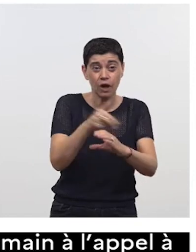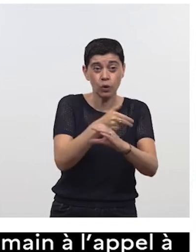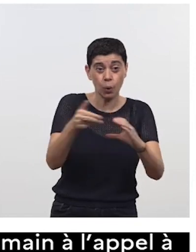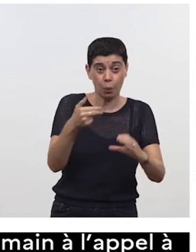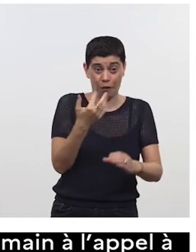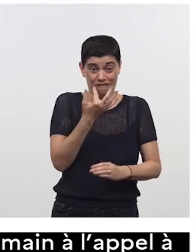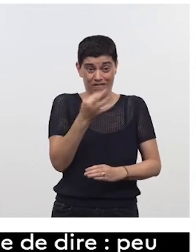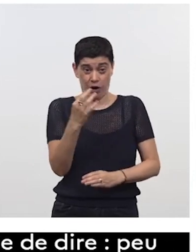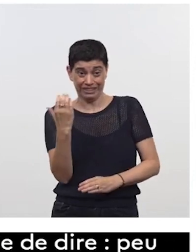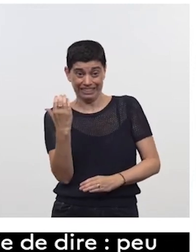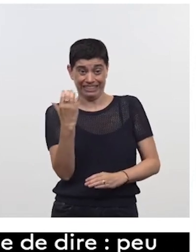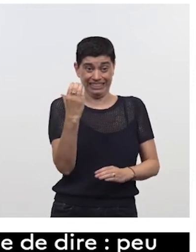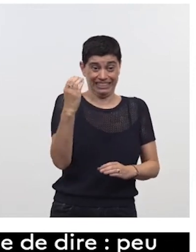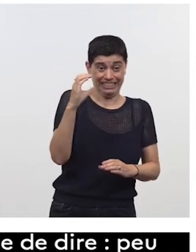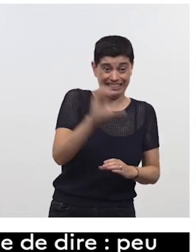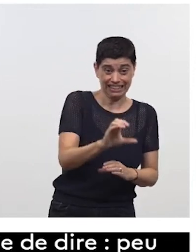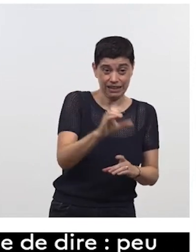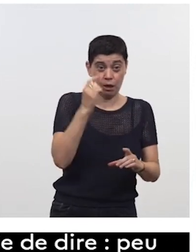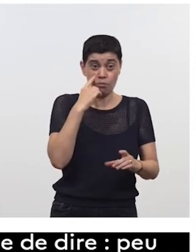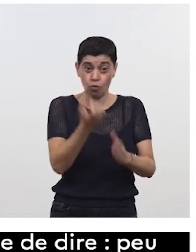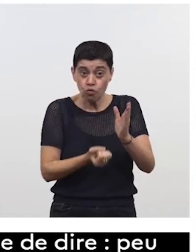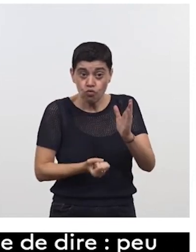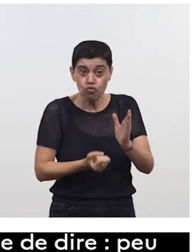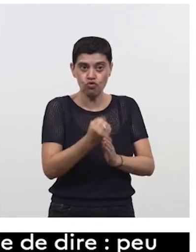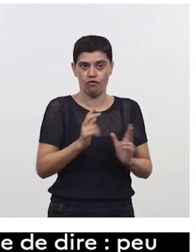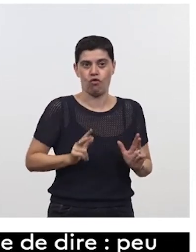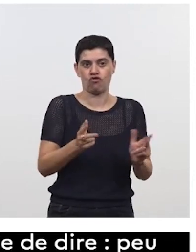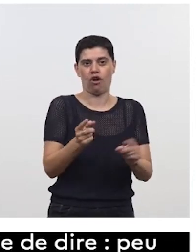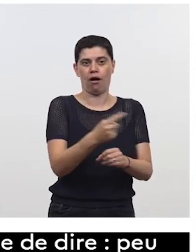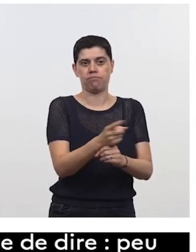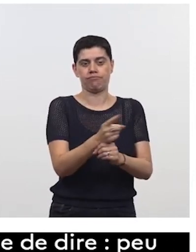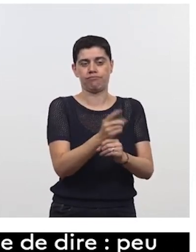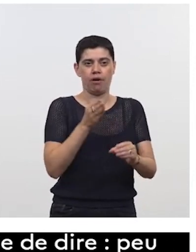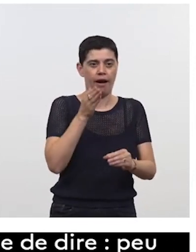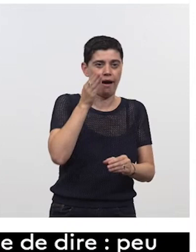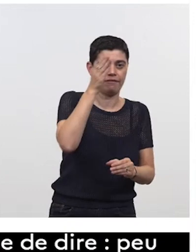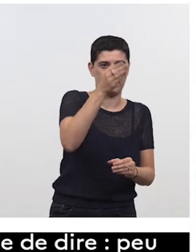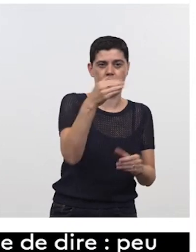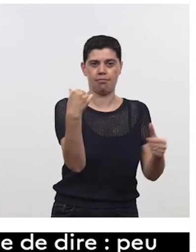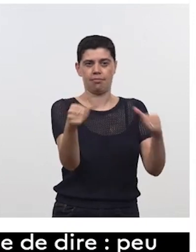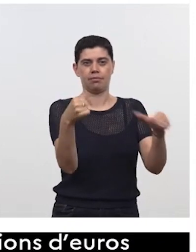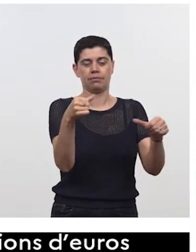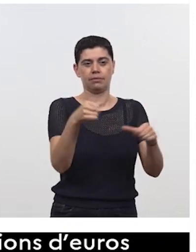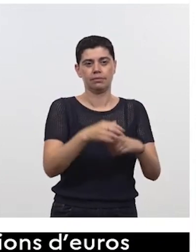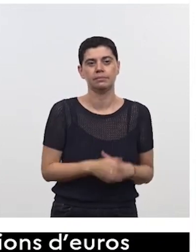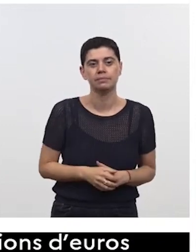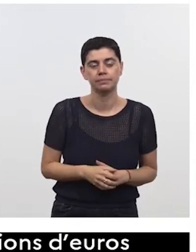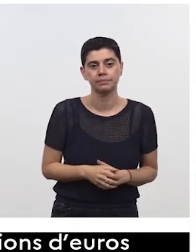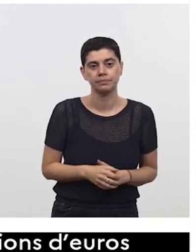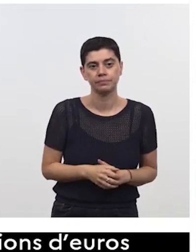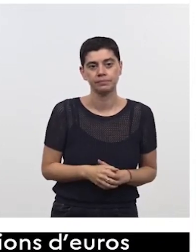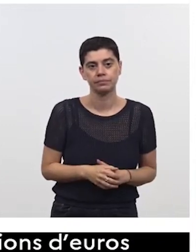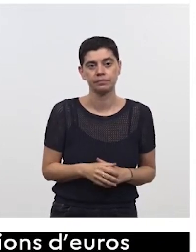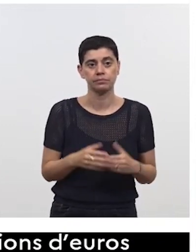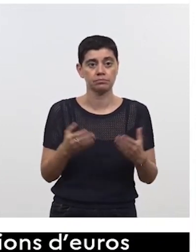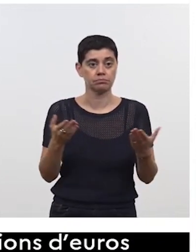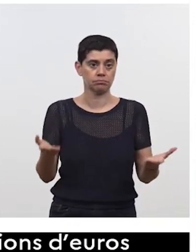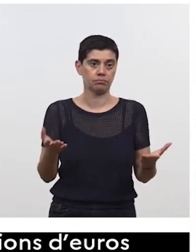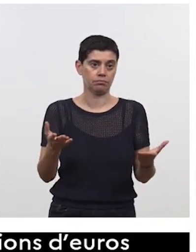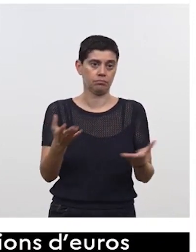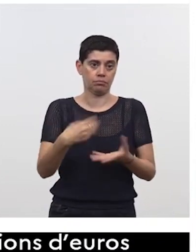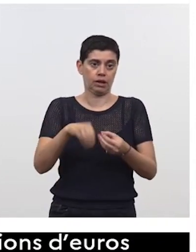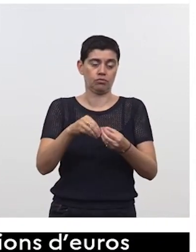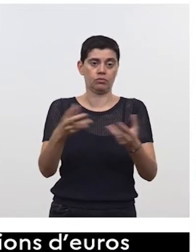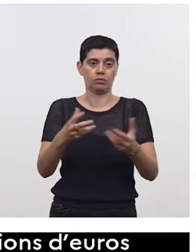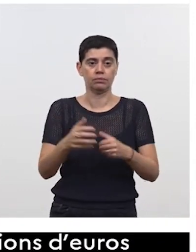France à la réflexion du char de demain. Et alors, dernier commentaire, qu'on le veuille ou non, tout projet, tout